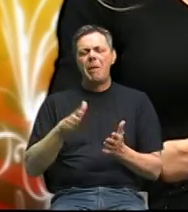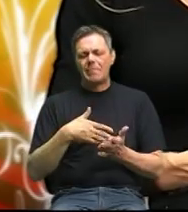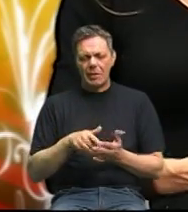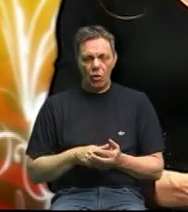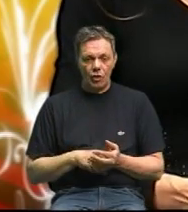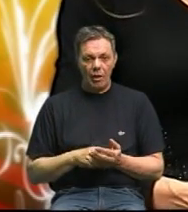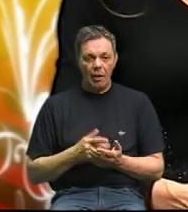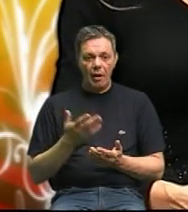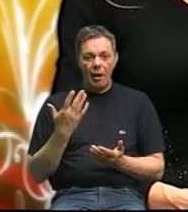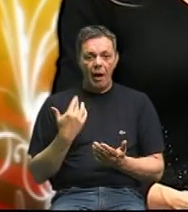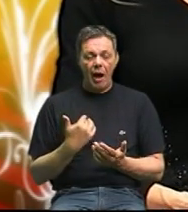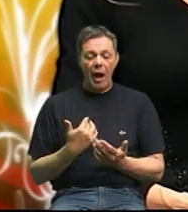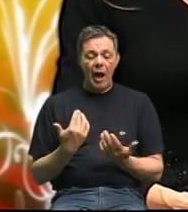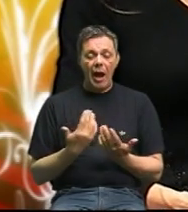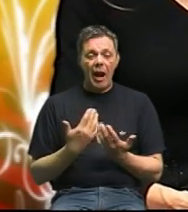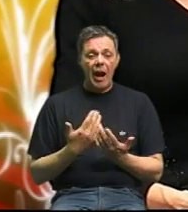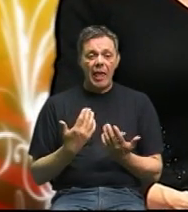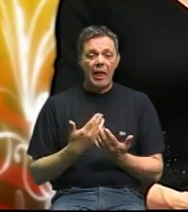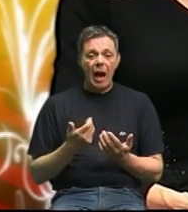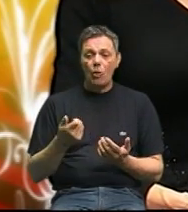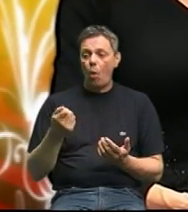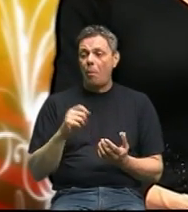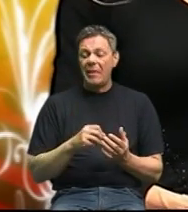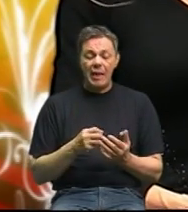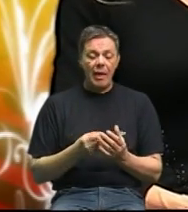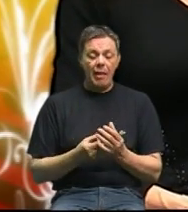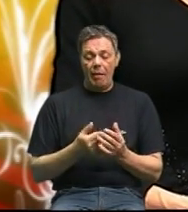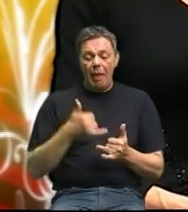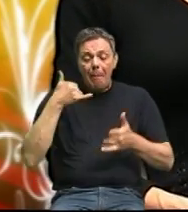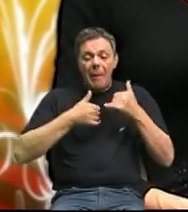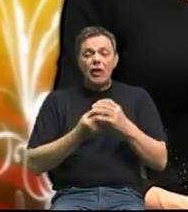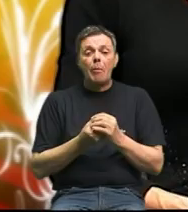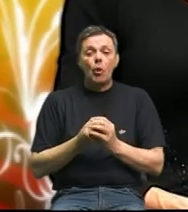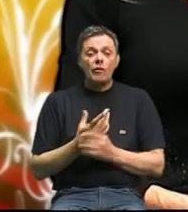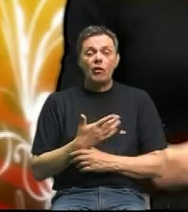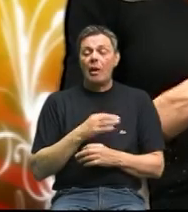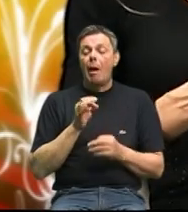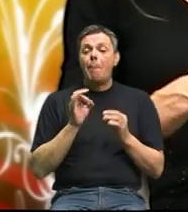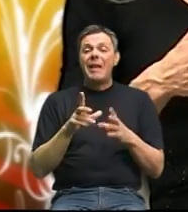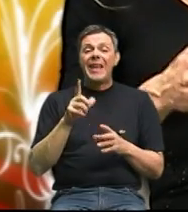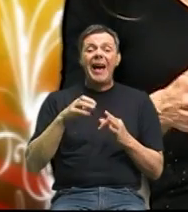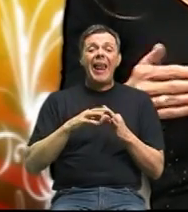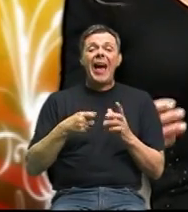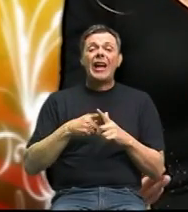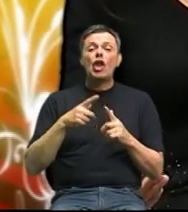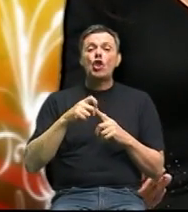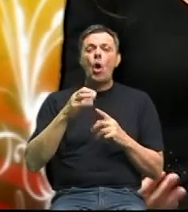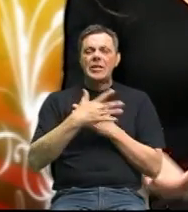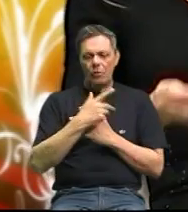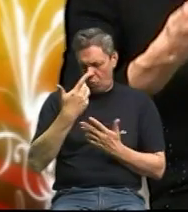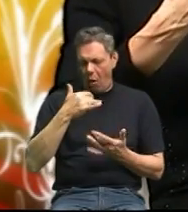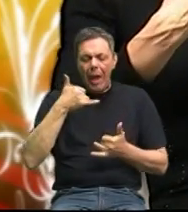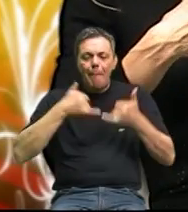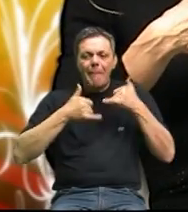ale kako kupim mliječni proizvod bez laktoze to je mliječni šečer